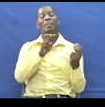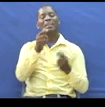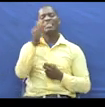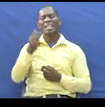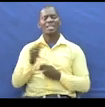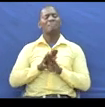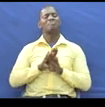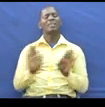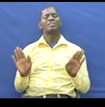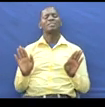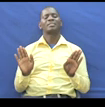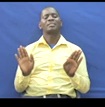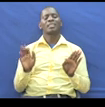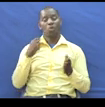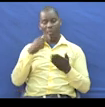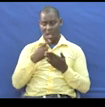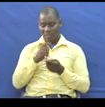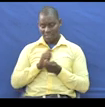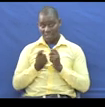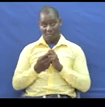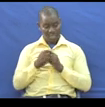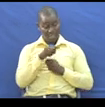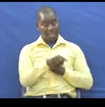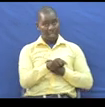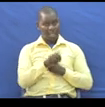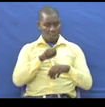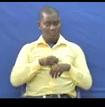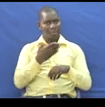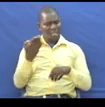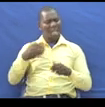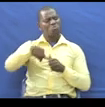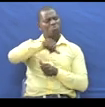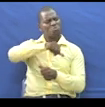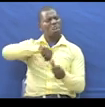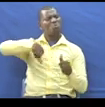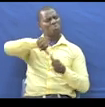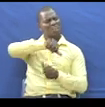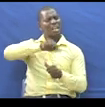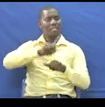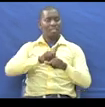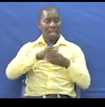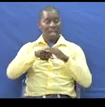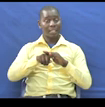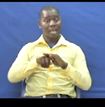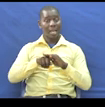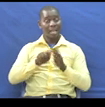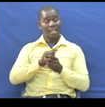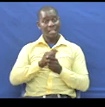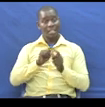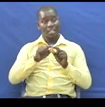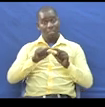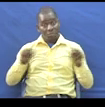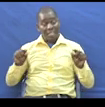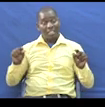Domana Tukasema hii tafsiri ya Semantiki Kwa kutumingine Inazunguka Kwa sababu Katika Tungo Au katika Matini